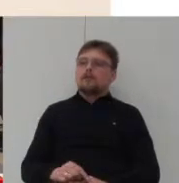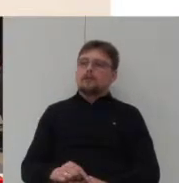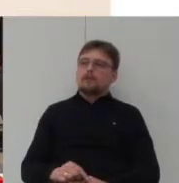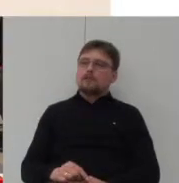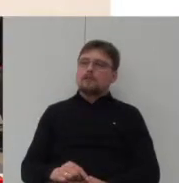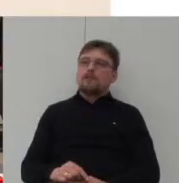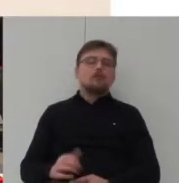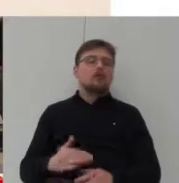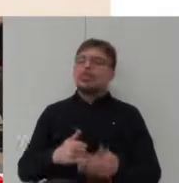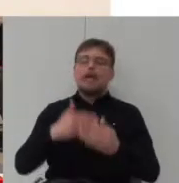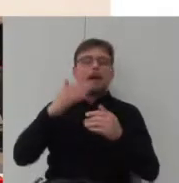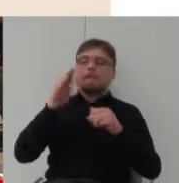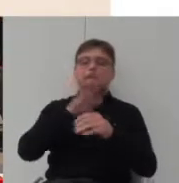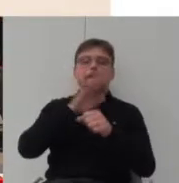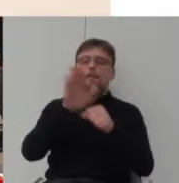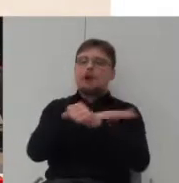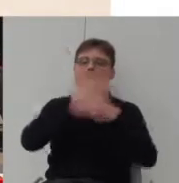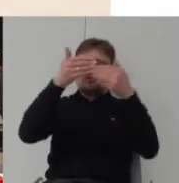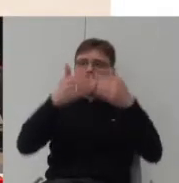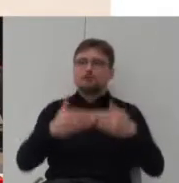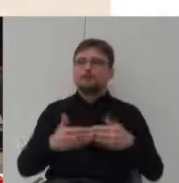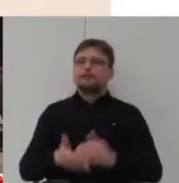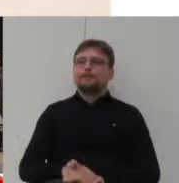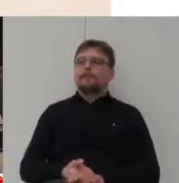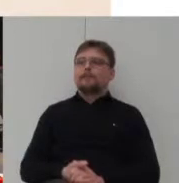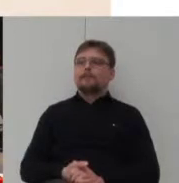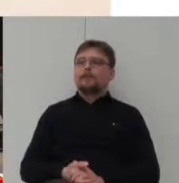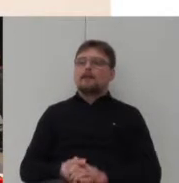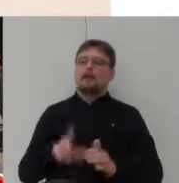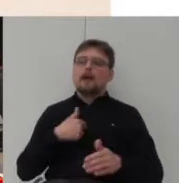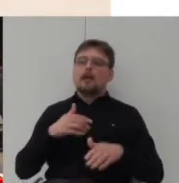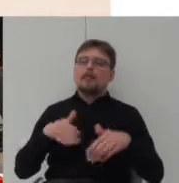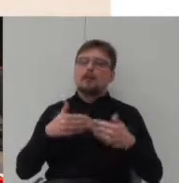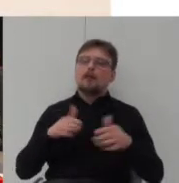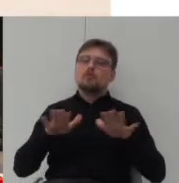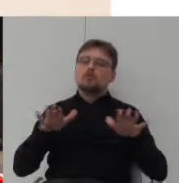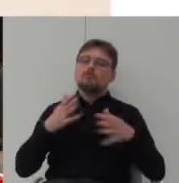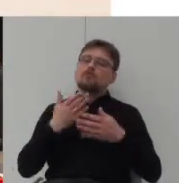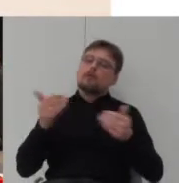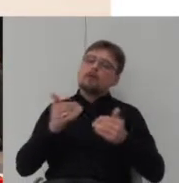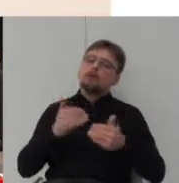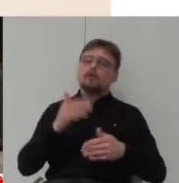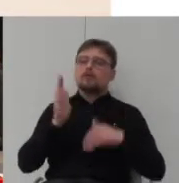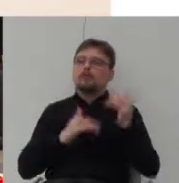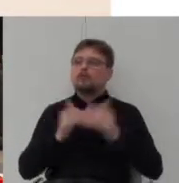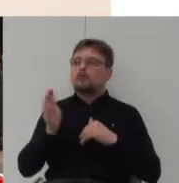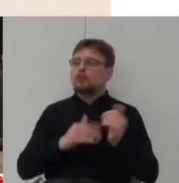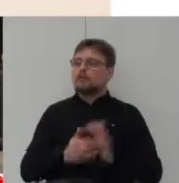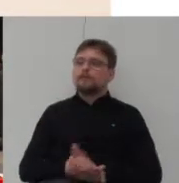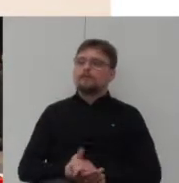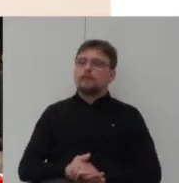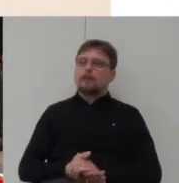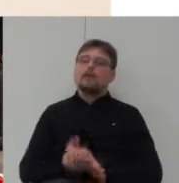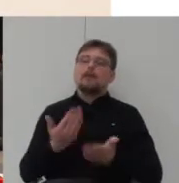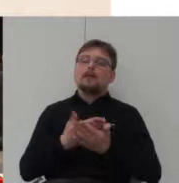ściany pełne. Pozostawiam tutaj wiele możliwości ich budowy, przez co nie będzie